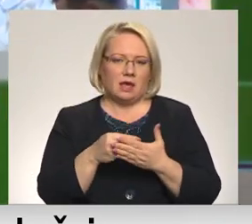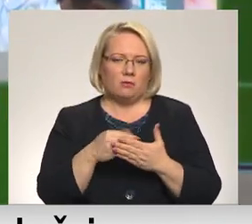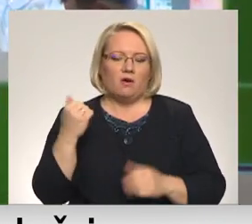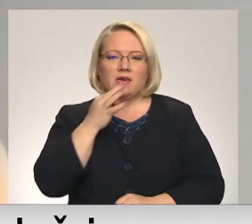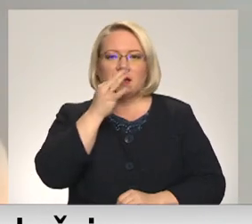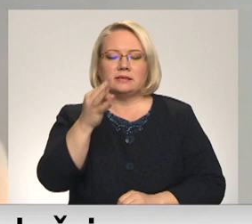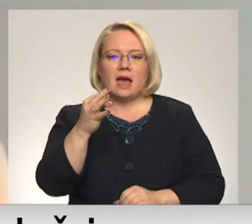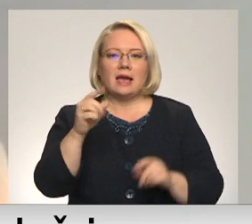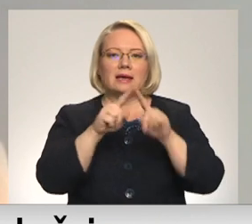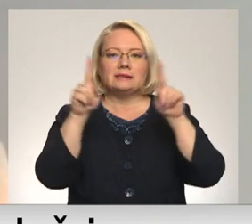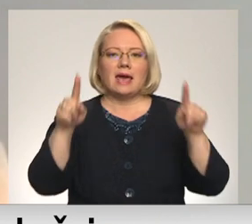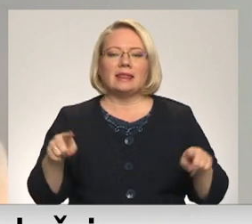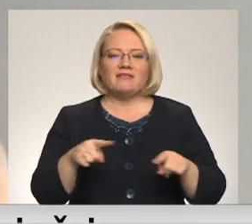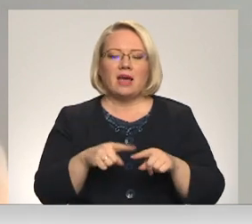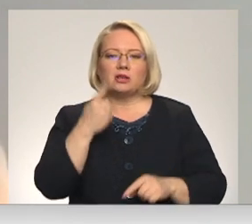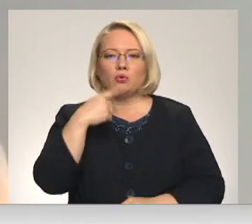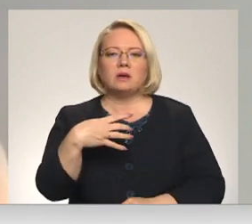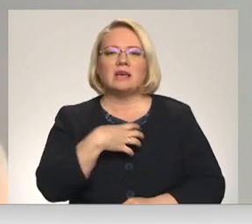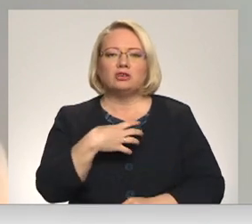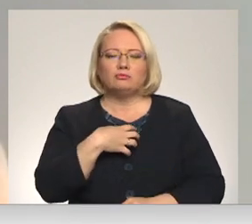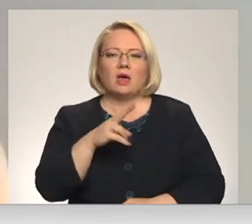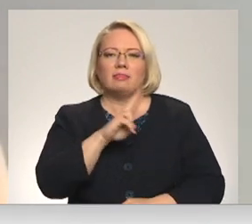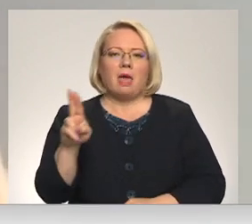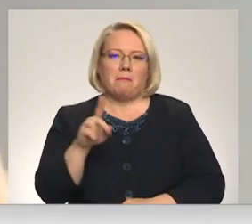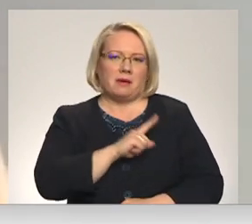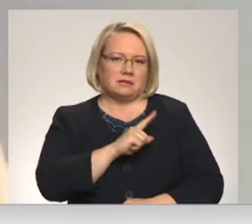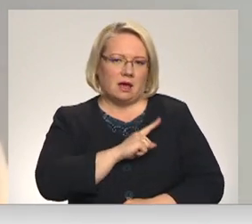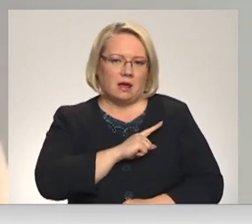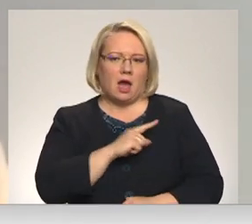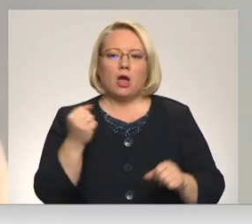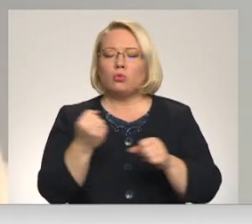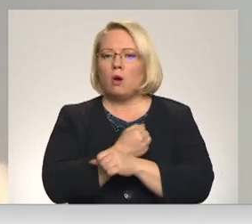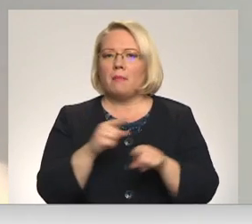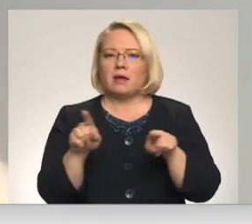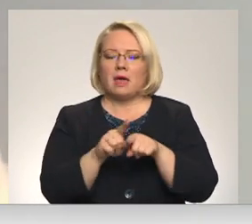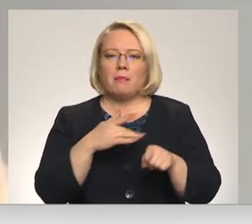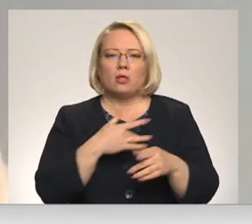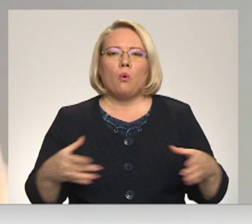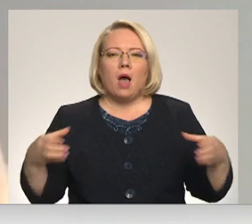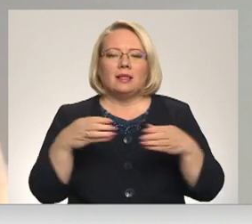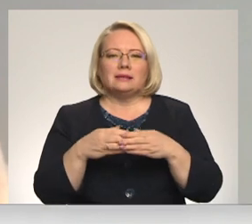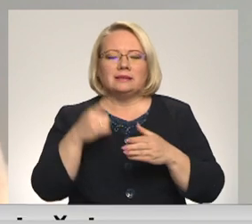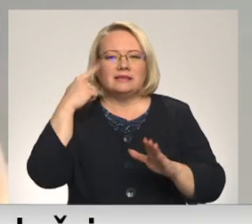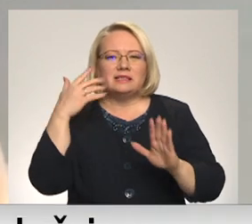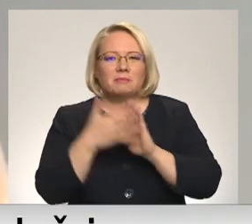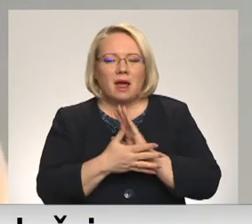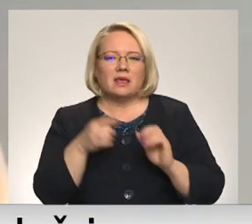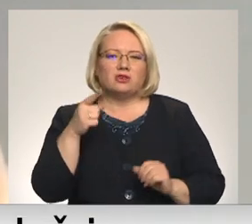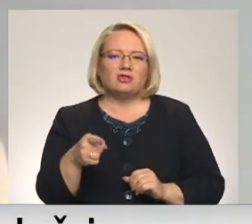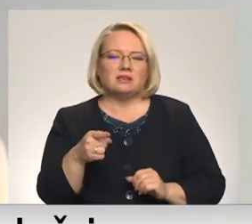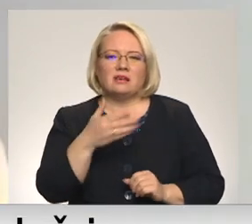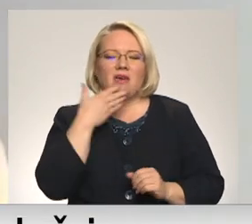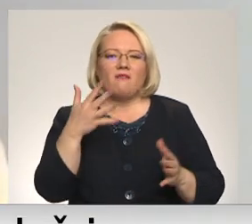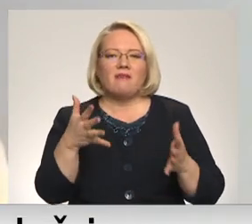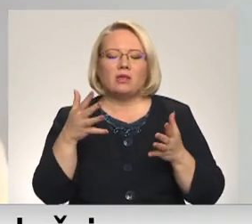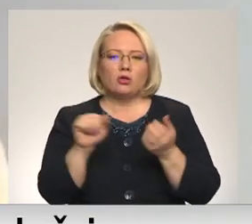no saslimšanas nepasargā. Tomēram, tāpat koalīcijas izpratnē šīs neefektīvais dokuments